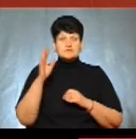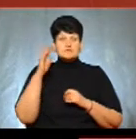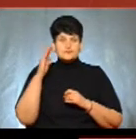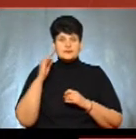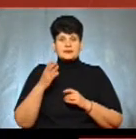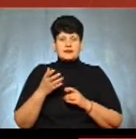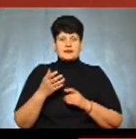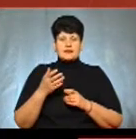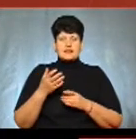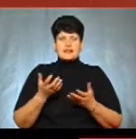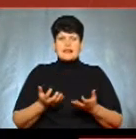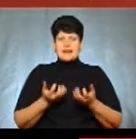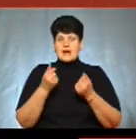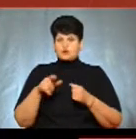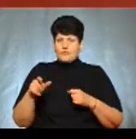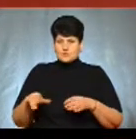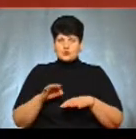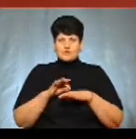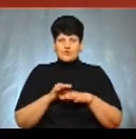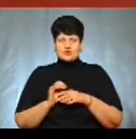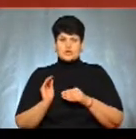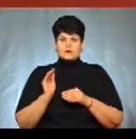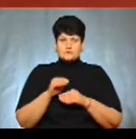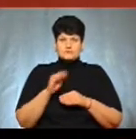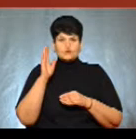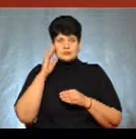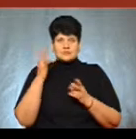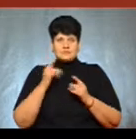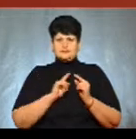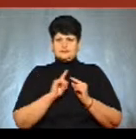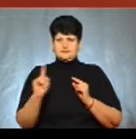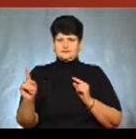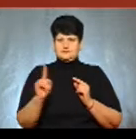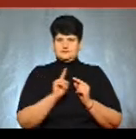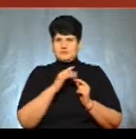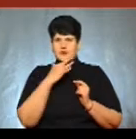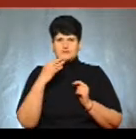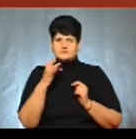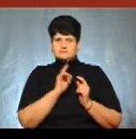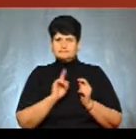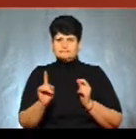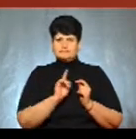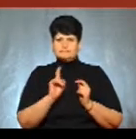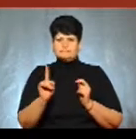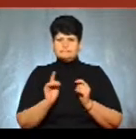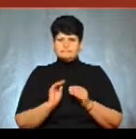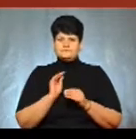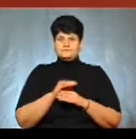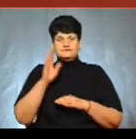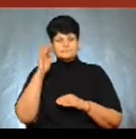Тобто рятувальникам, щоб проводити заправку води, доводиться долати значні відстані і багато разів їздити на дозаправку.